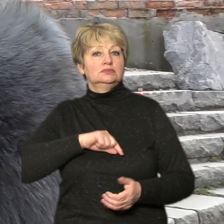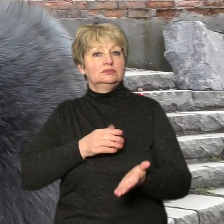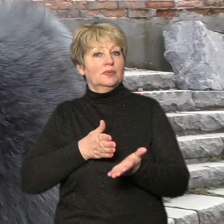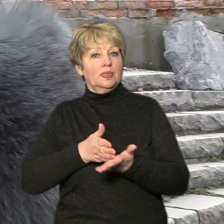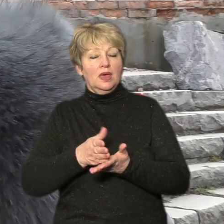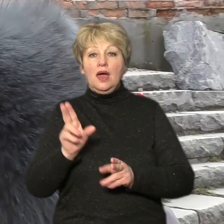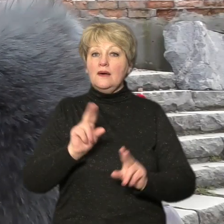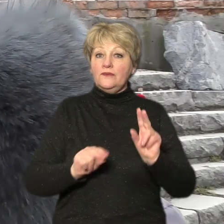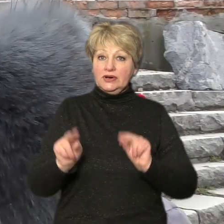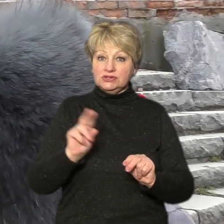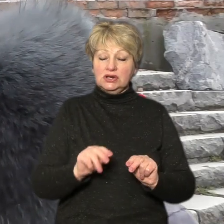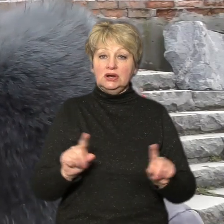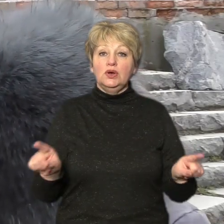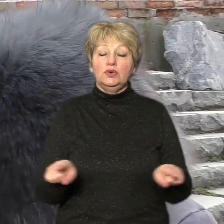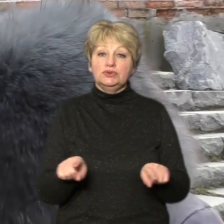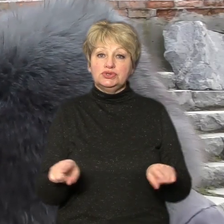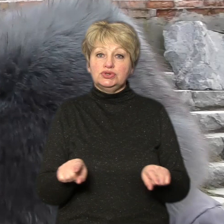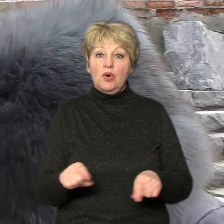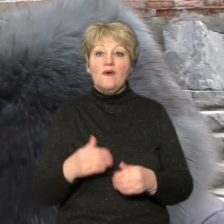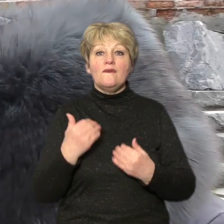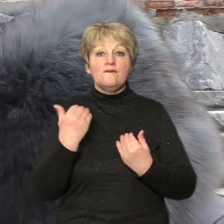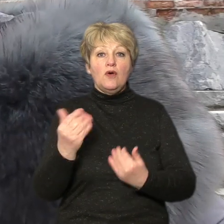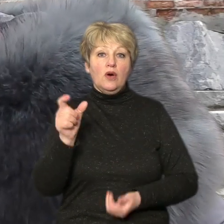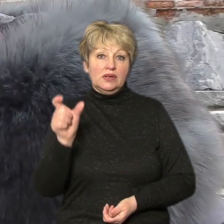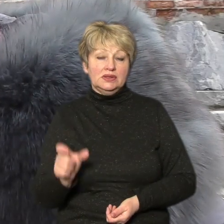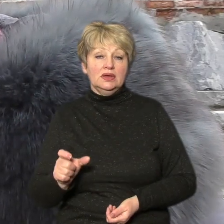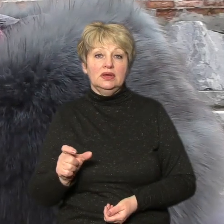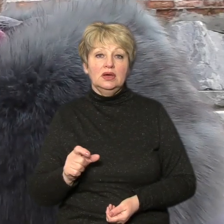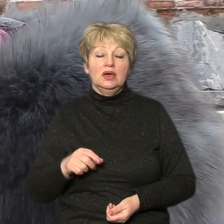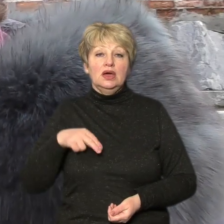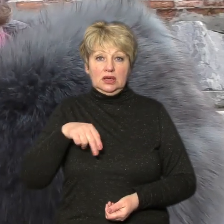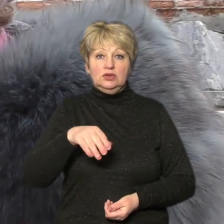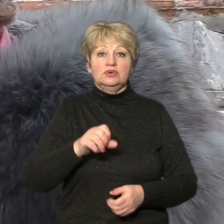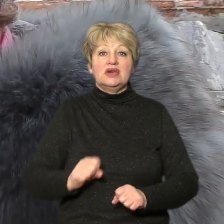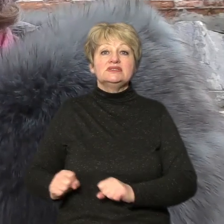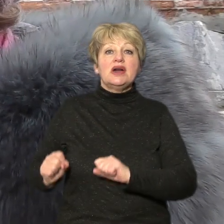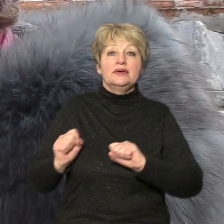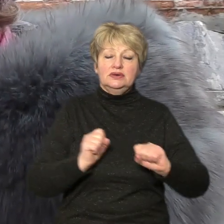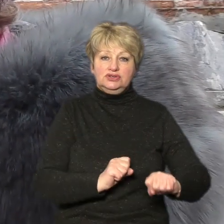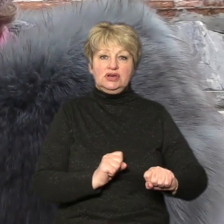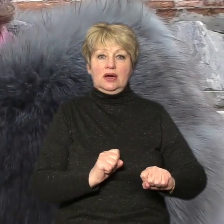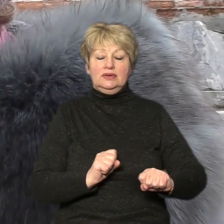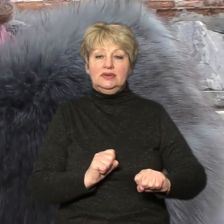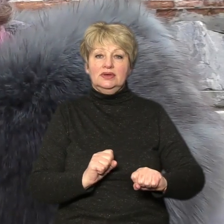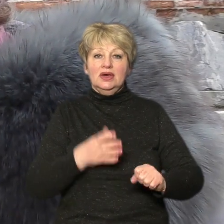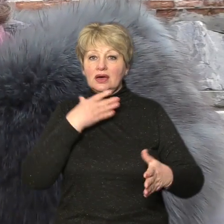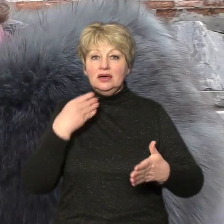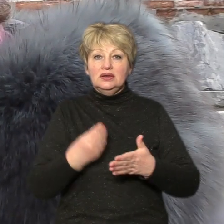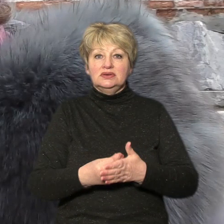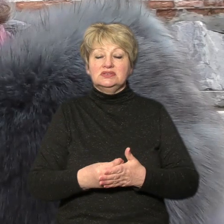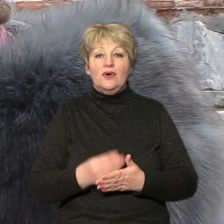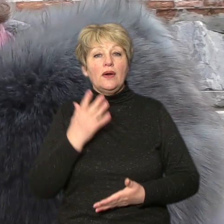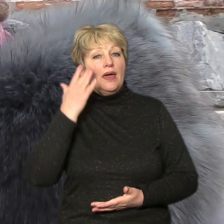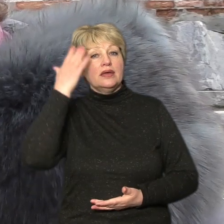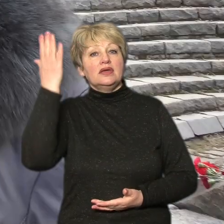вони вважали, що вони йдуть якоби захищати свої ідеї,